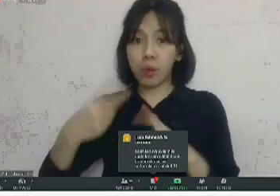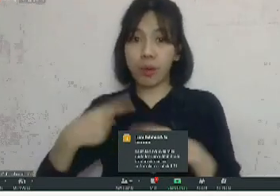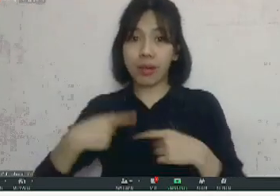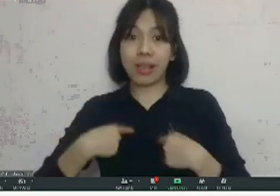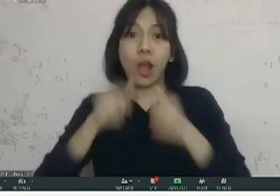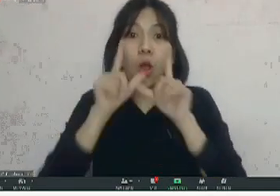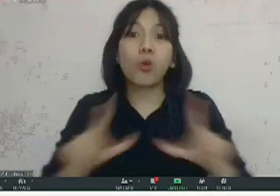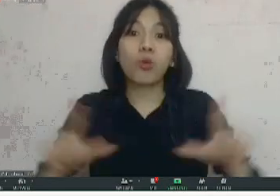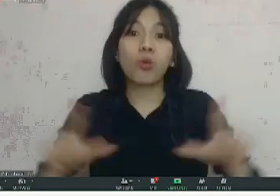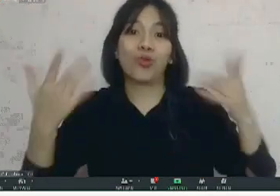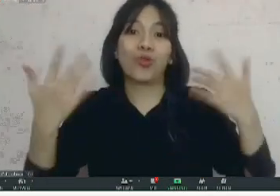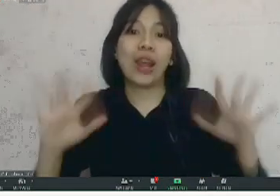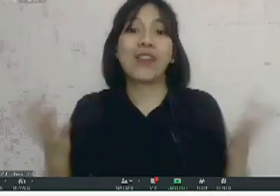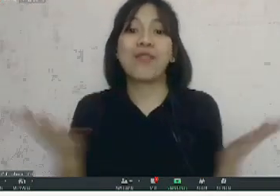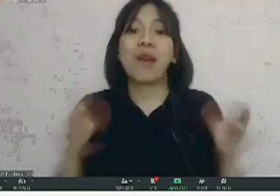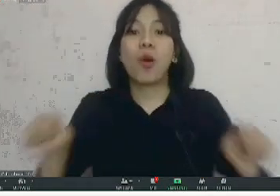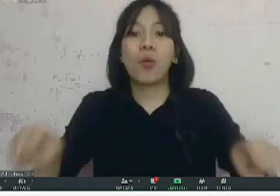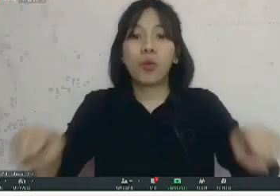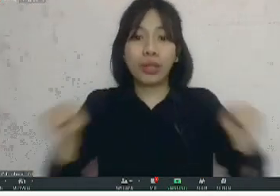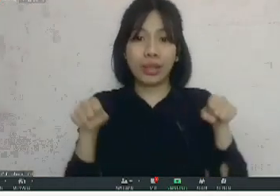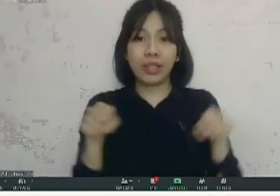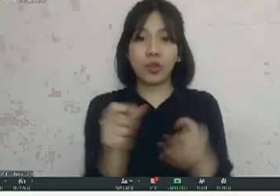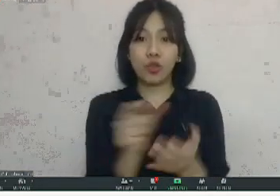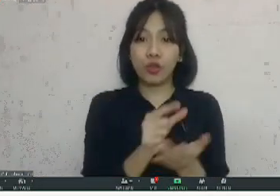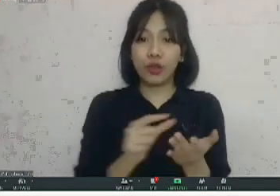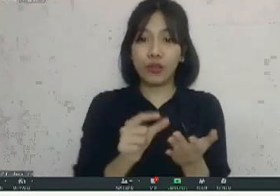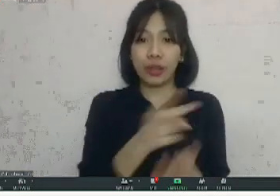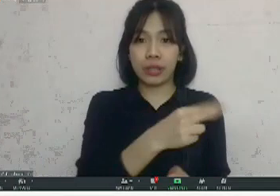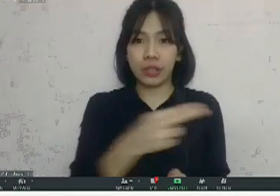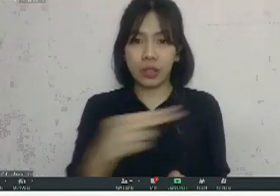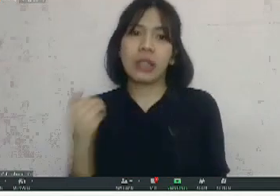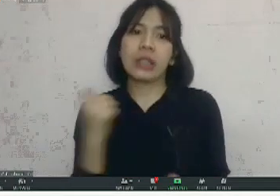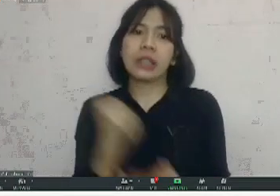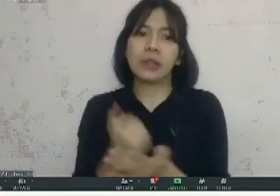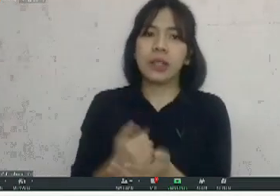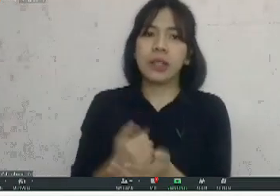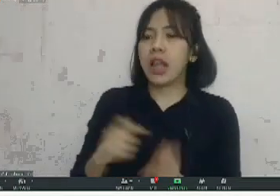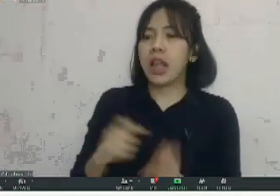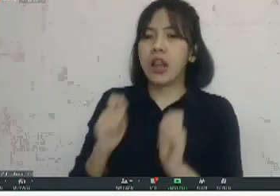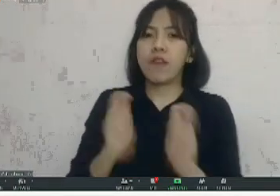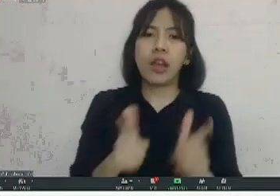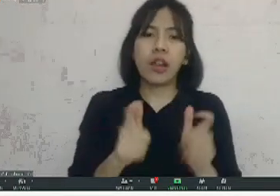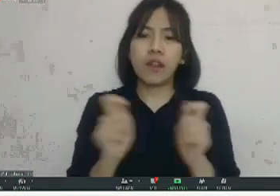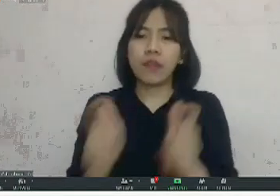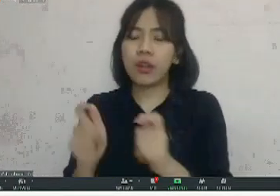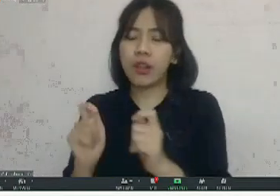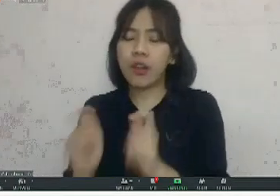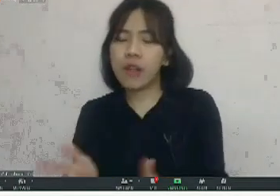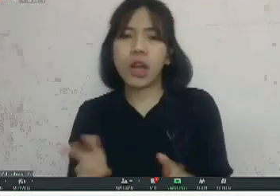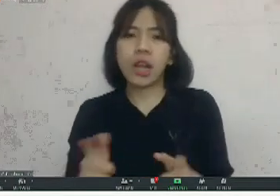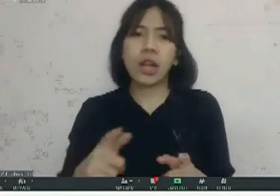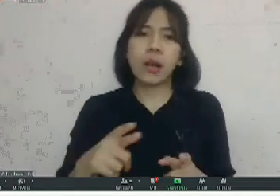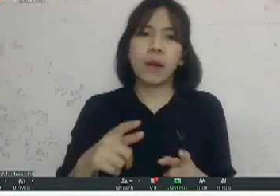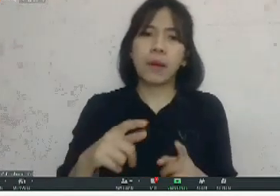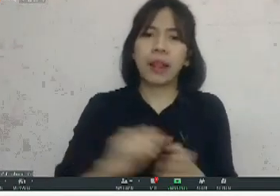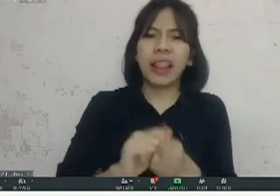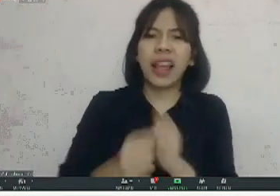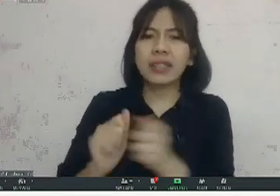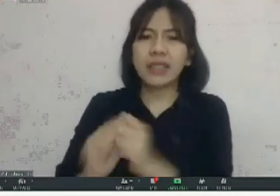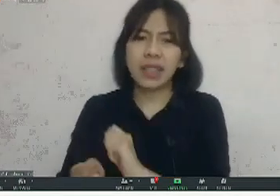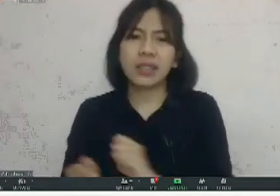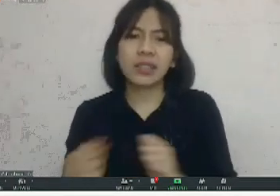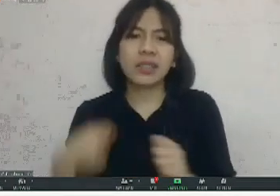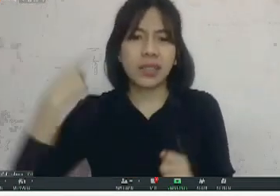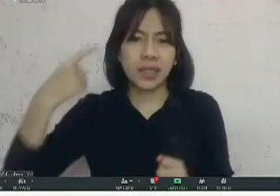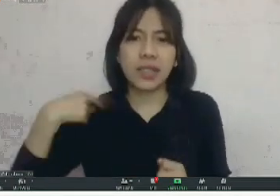lulus itu saya sudah sempat ikut sih beberapa kali PES ya karena kan ikut seleksi CPNS